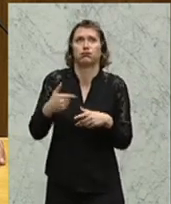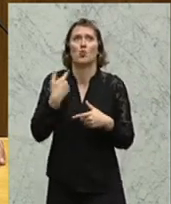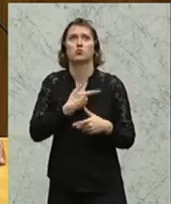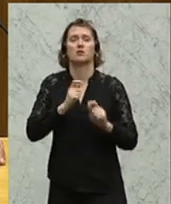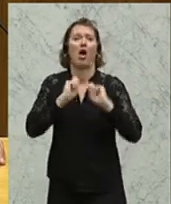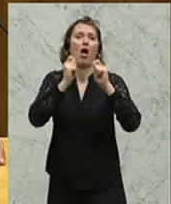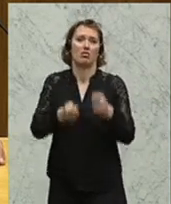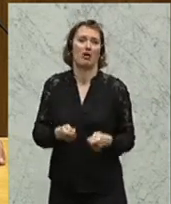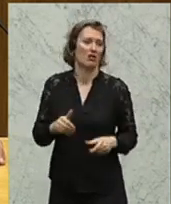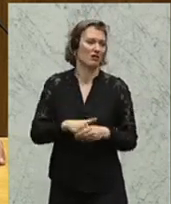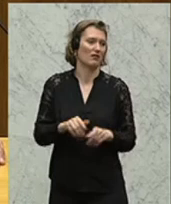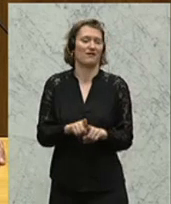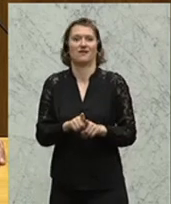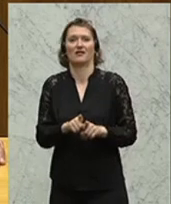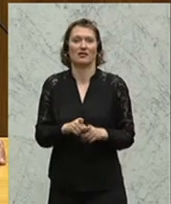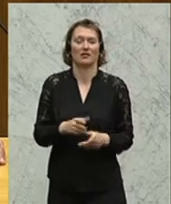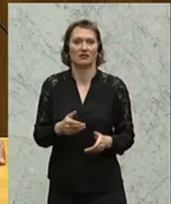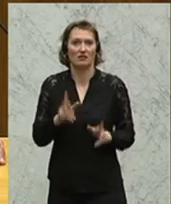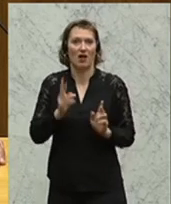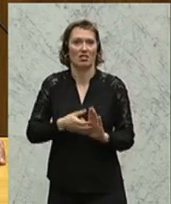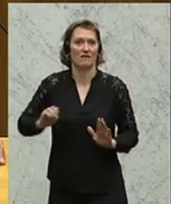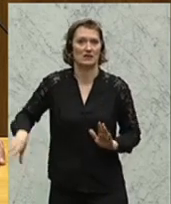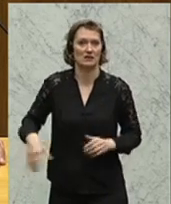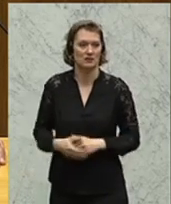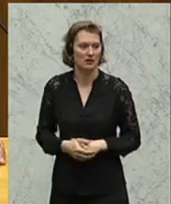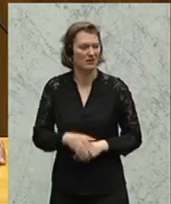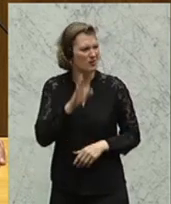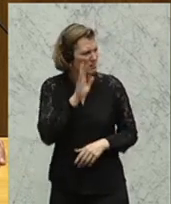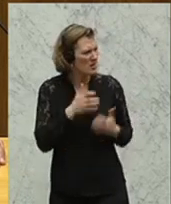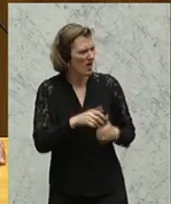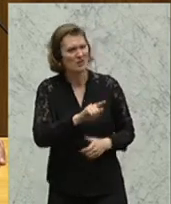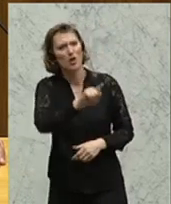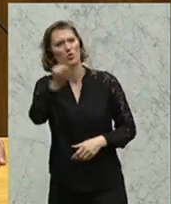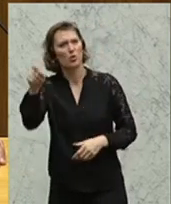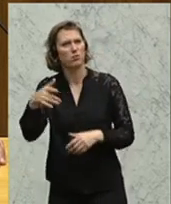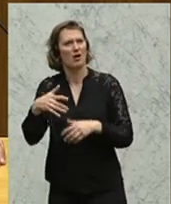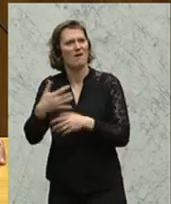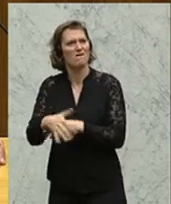Antrag da quasi entbehrlich ist. Erzählen Sie mal den Wirten draußen.